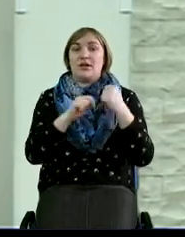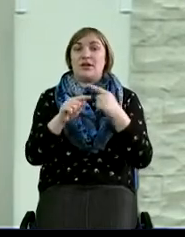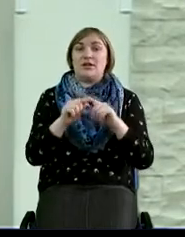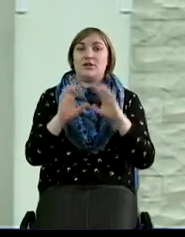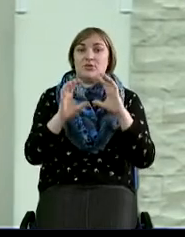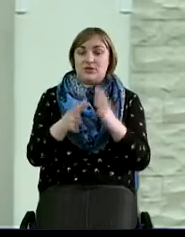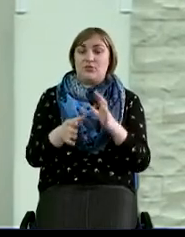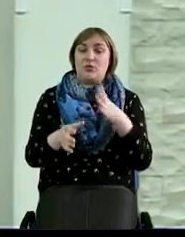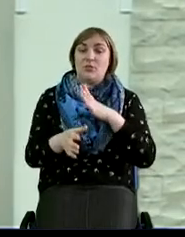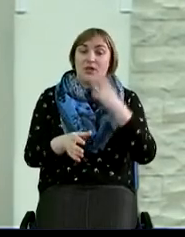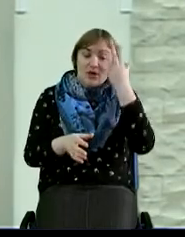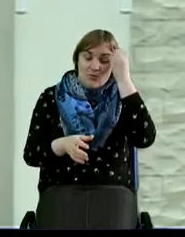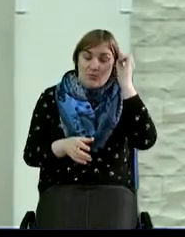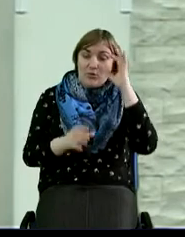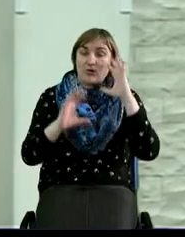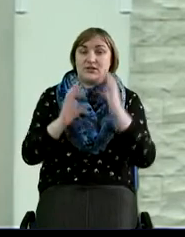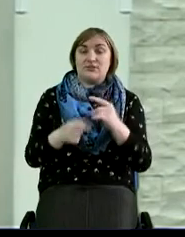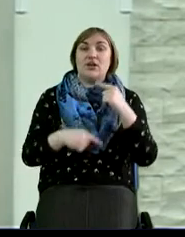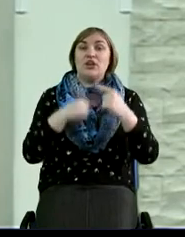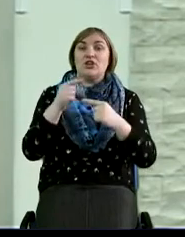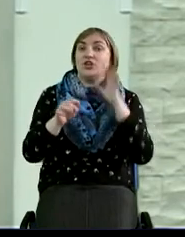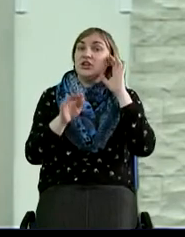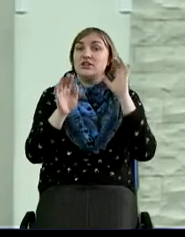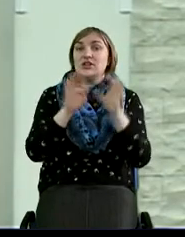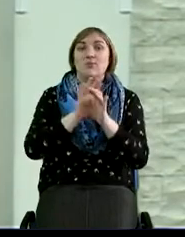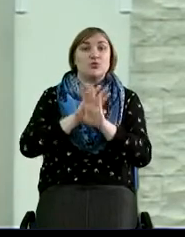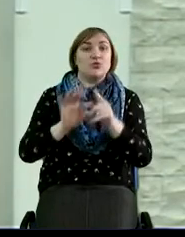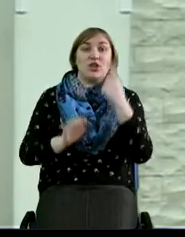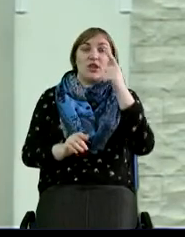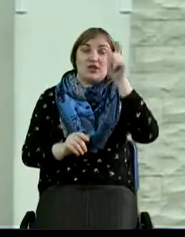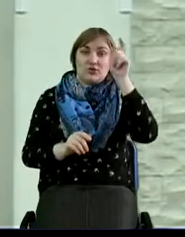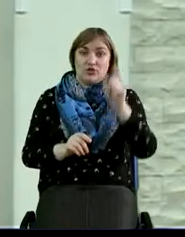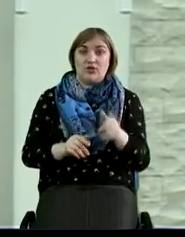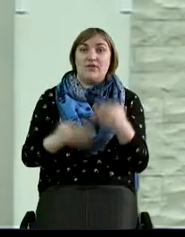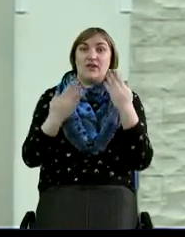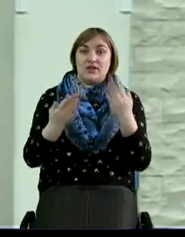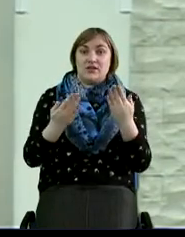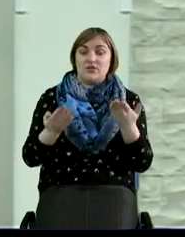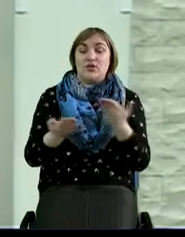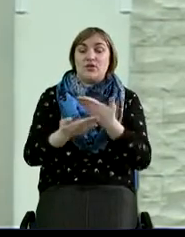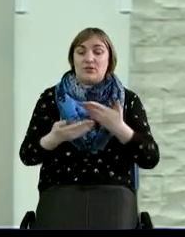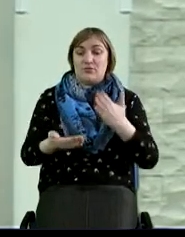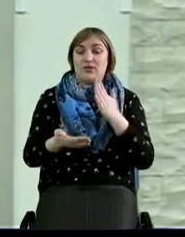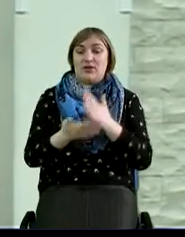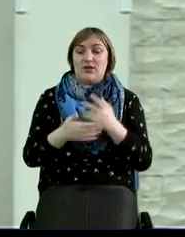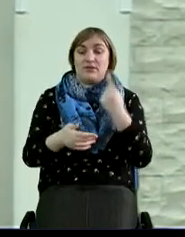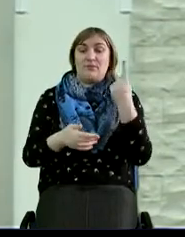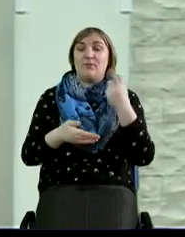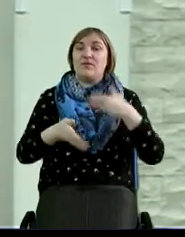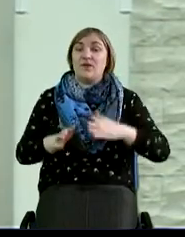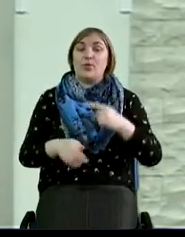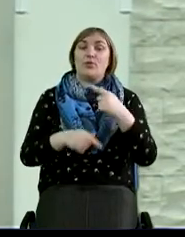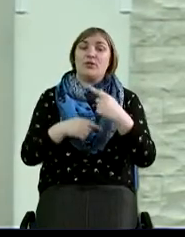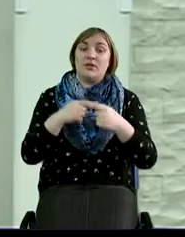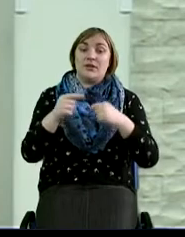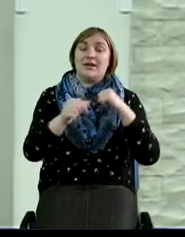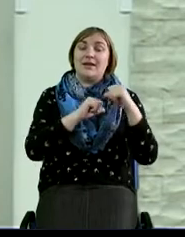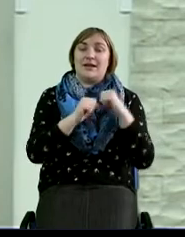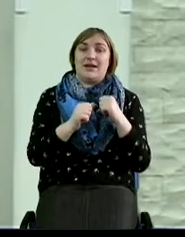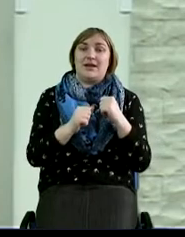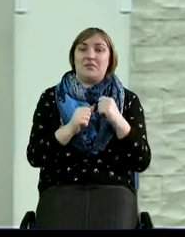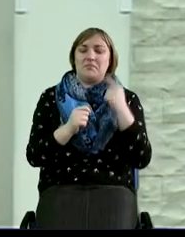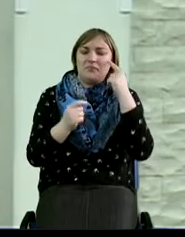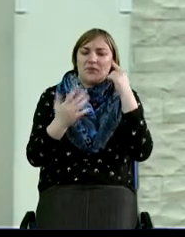проклята земля. Через непослушание одного человека сегодня мы несем в себе первородный грех. И кажется, что